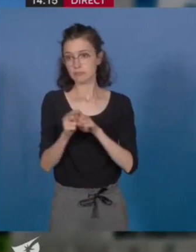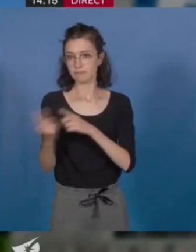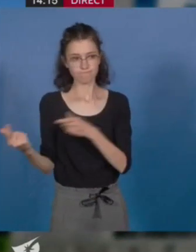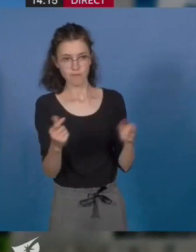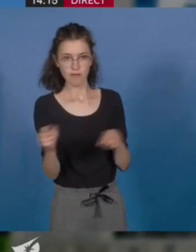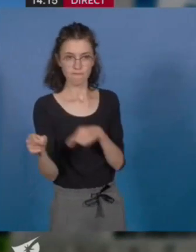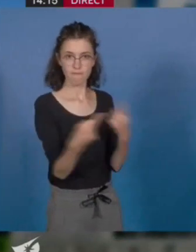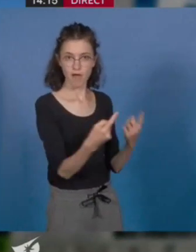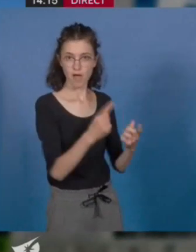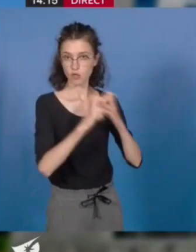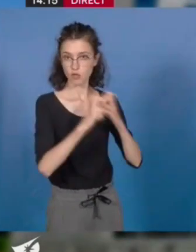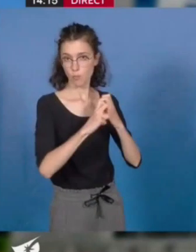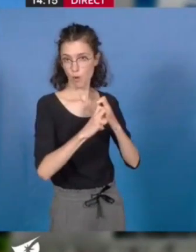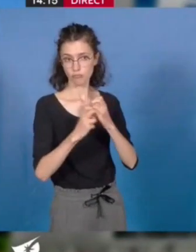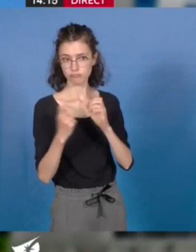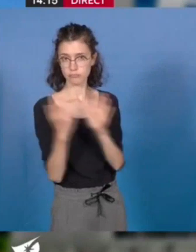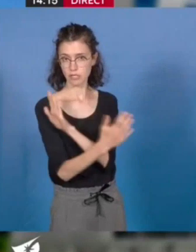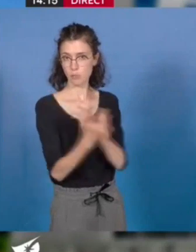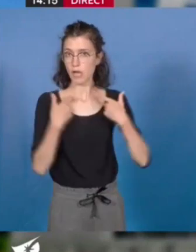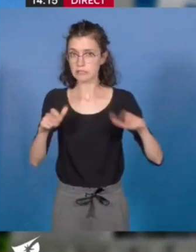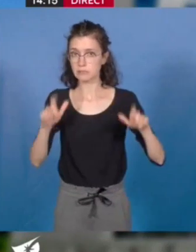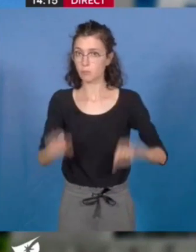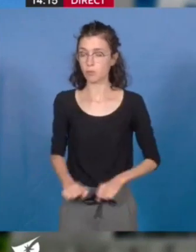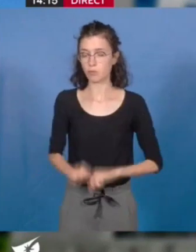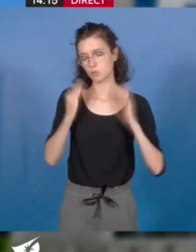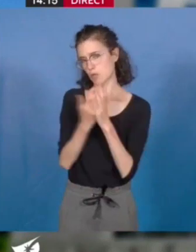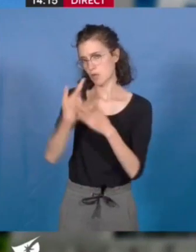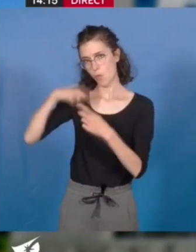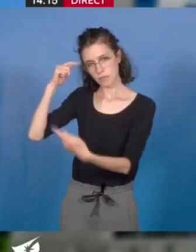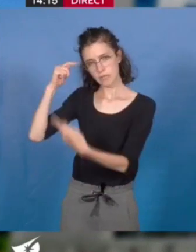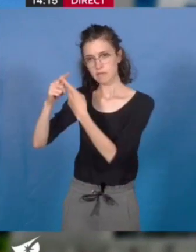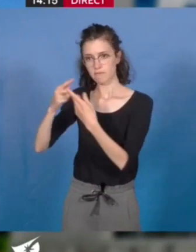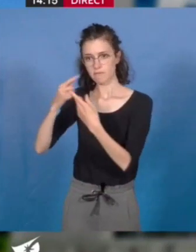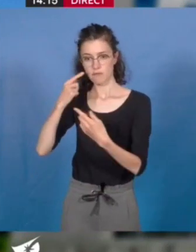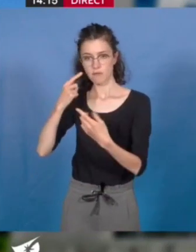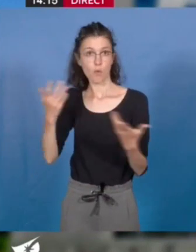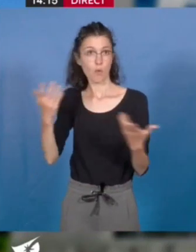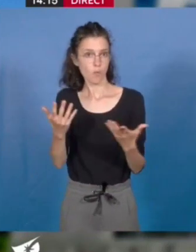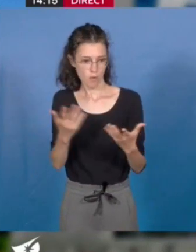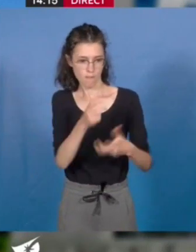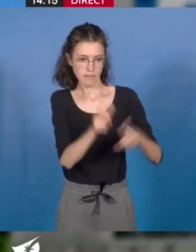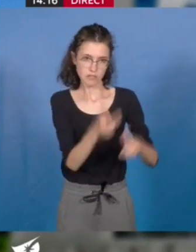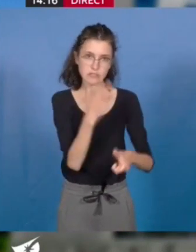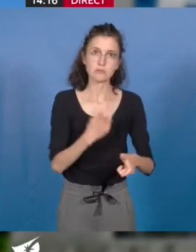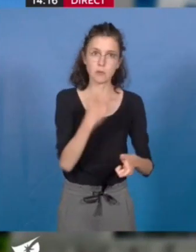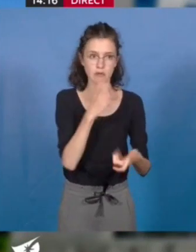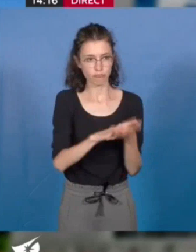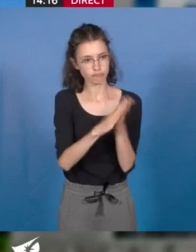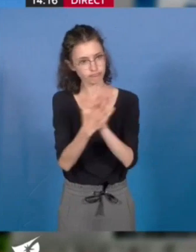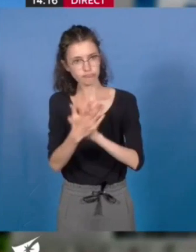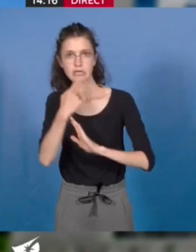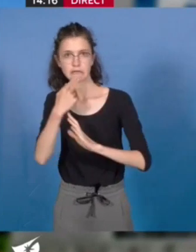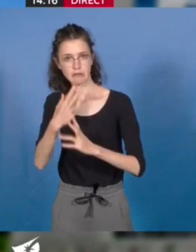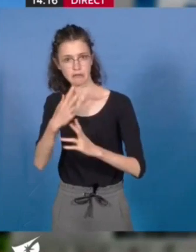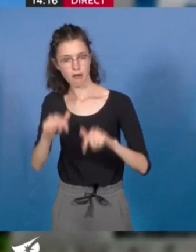commun correspondent bien à nos objectifs d'améliorer toujours plus la qualité de vie de nos concitoyens. Enfin, ce projet